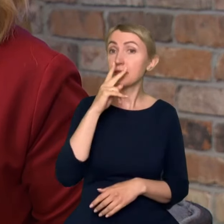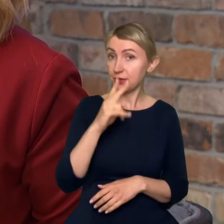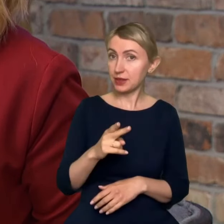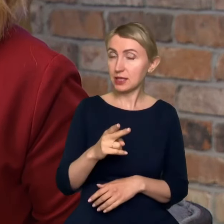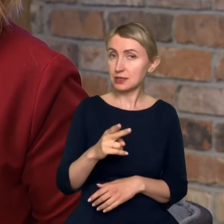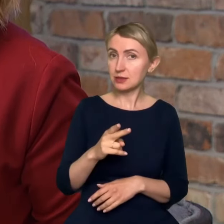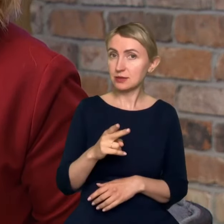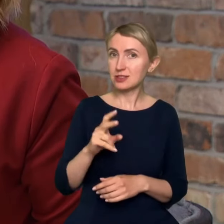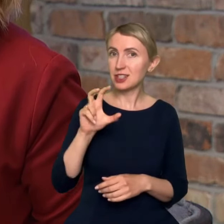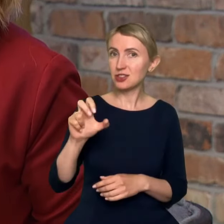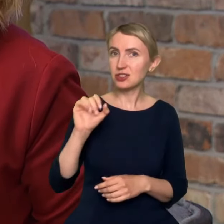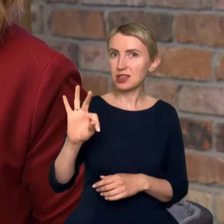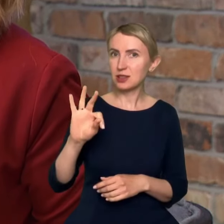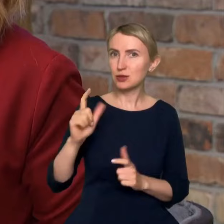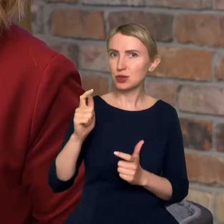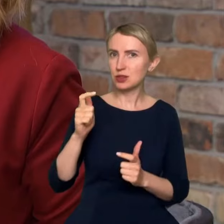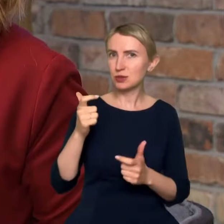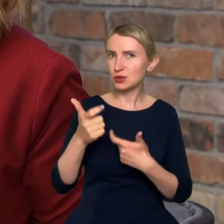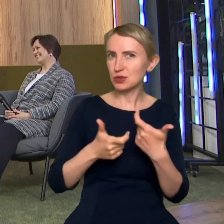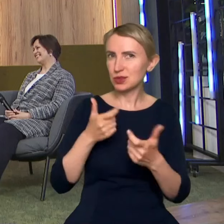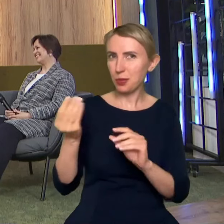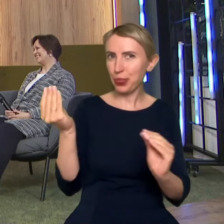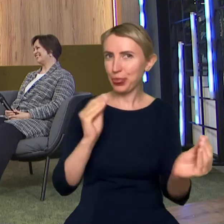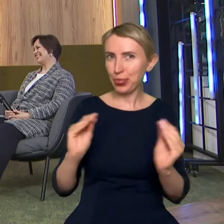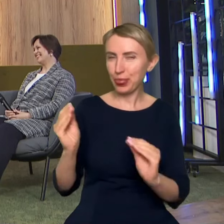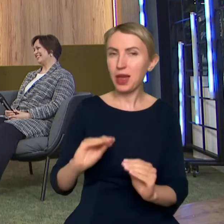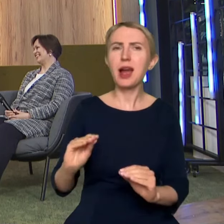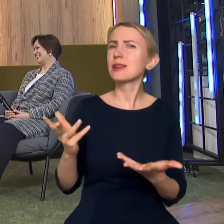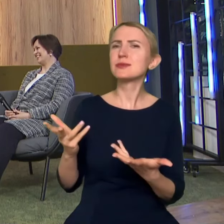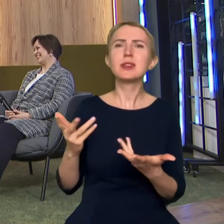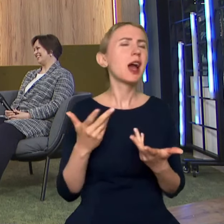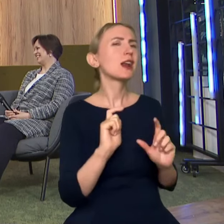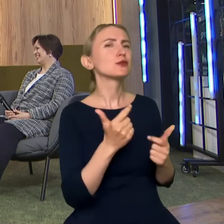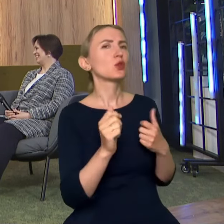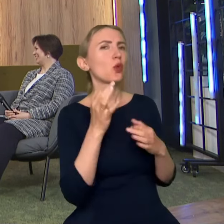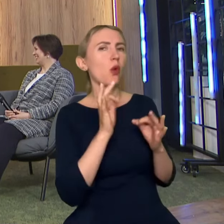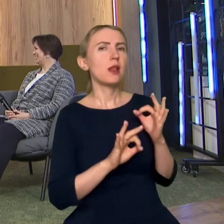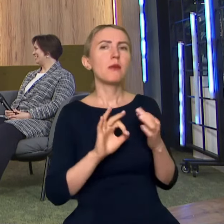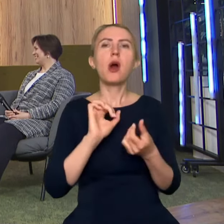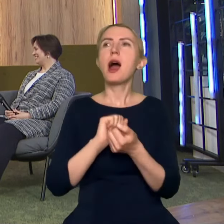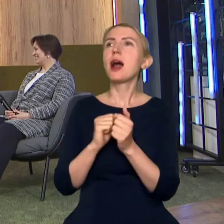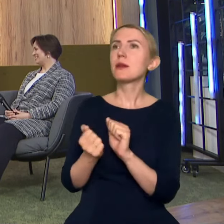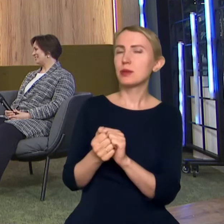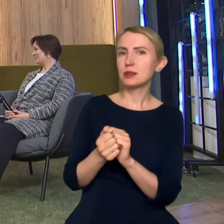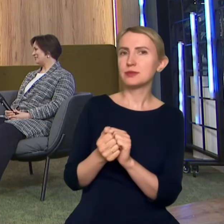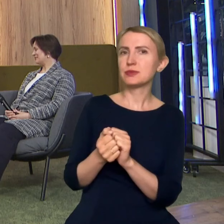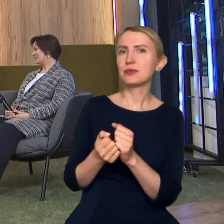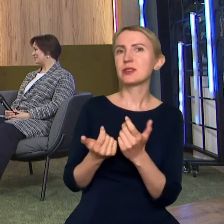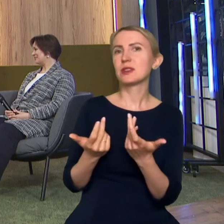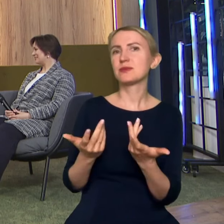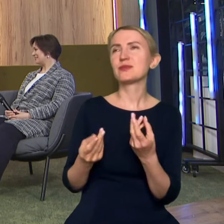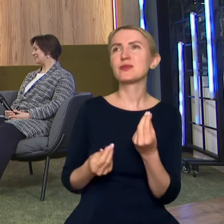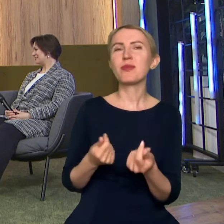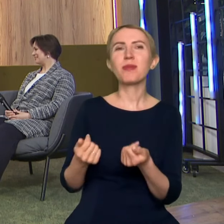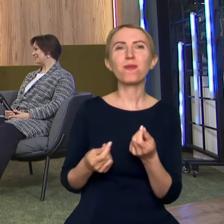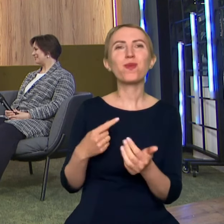ten czat coś im narobił. Ale co, może pani... Albo to są takie, no wiecie, to